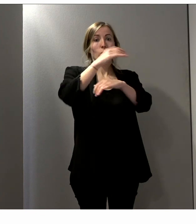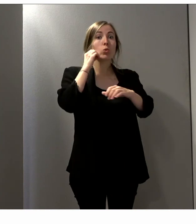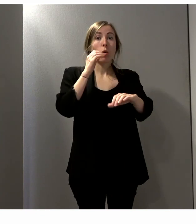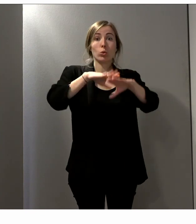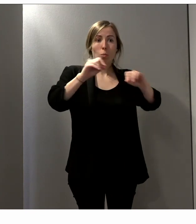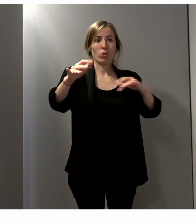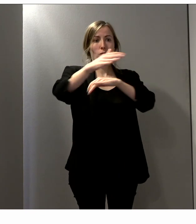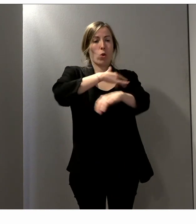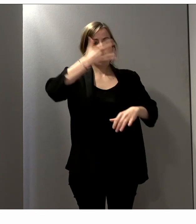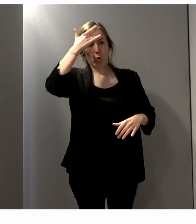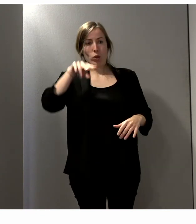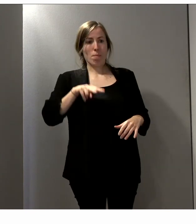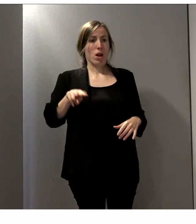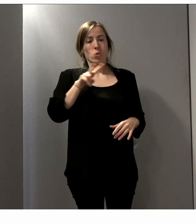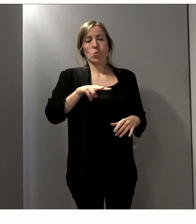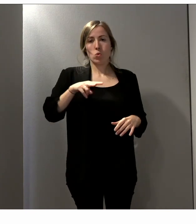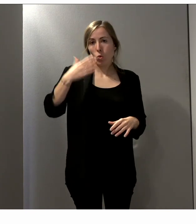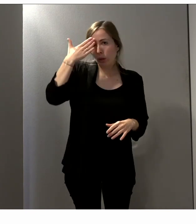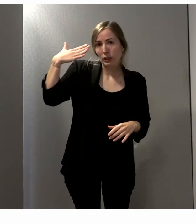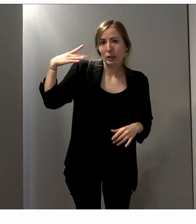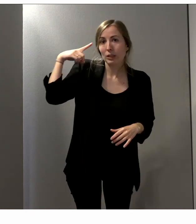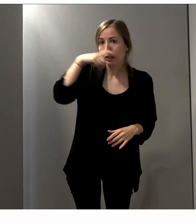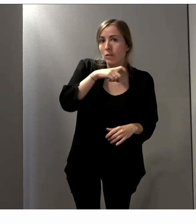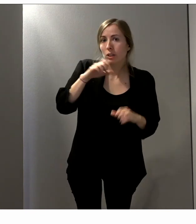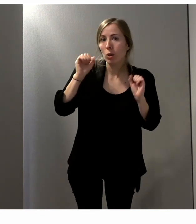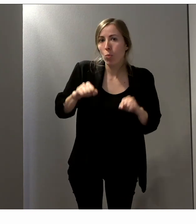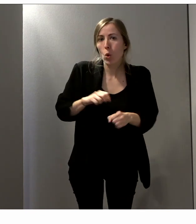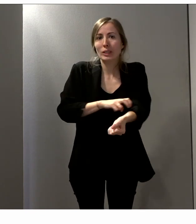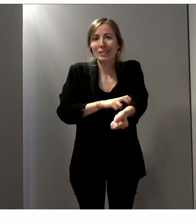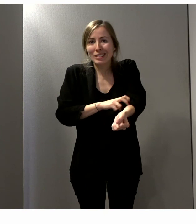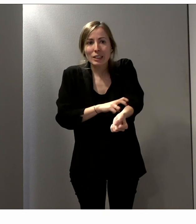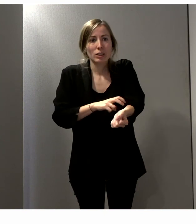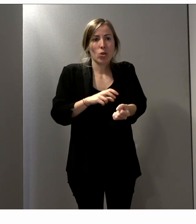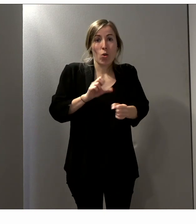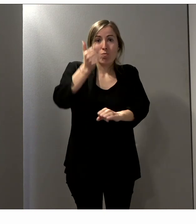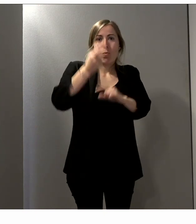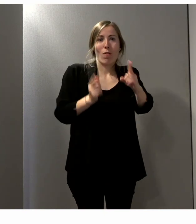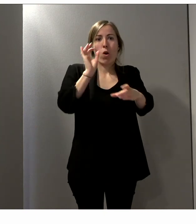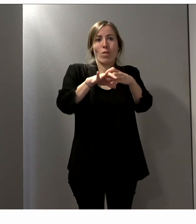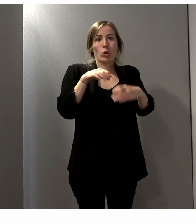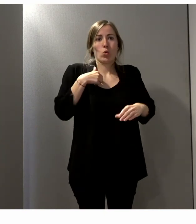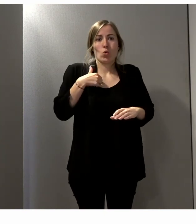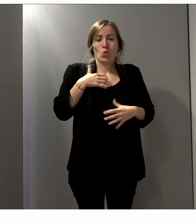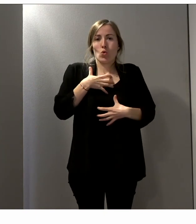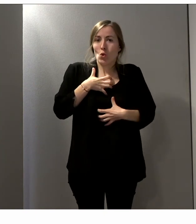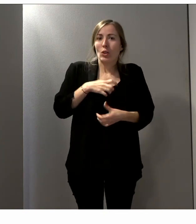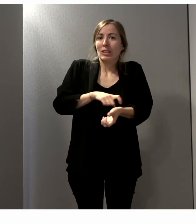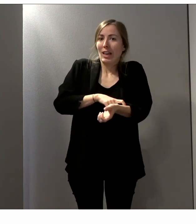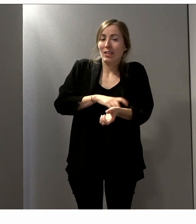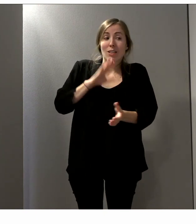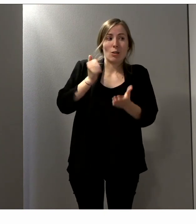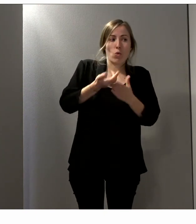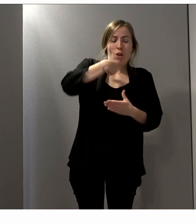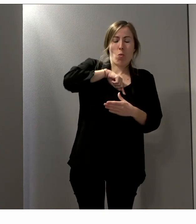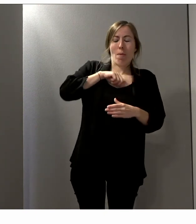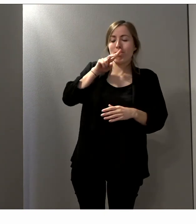inconnu. On sait comme ça peut être aussi très stressant d'aller voter la première fois. Donc, on était dans cette démarche-là d